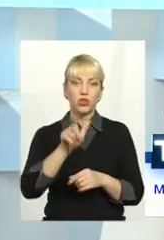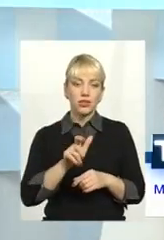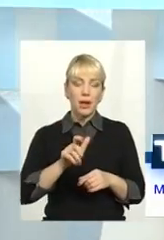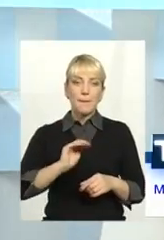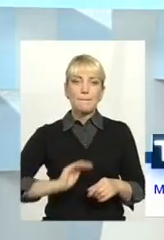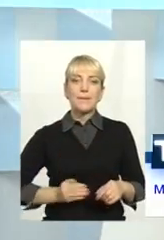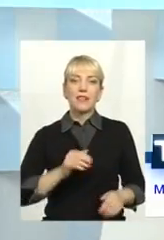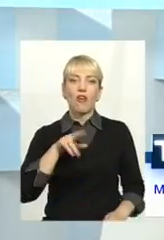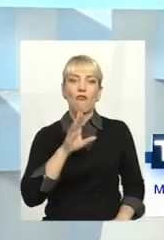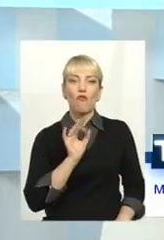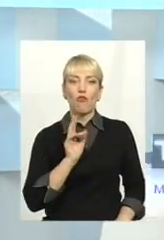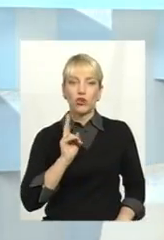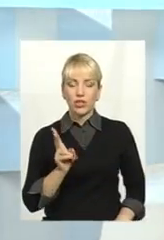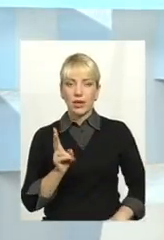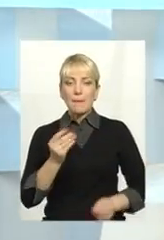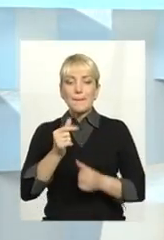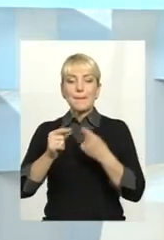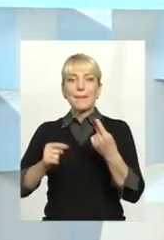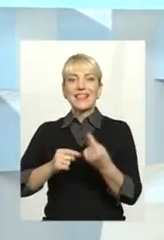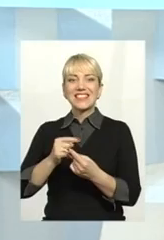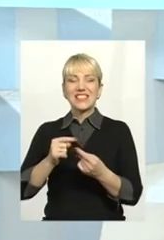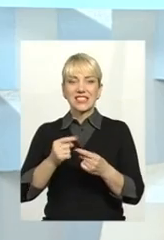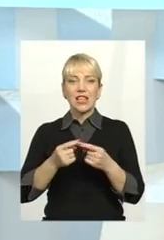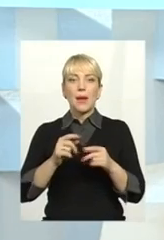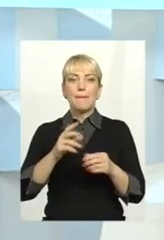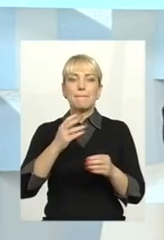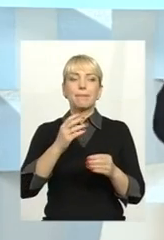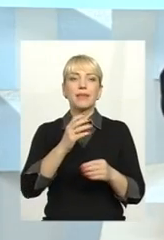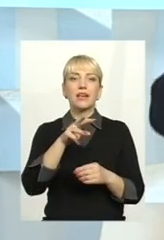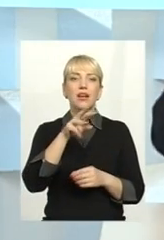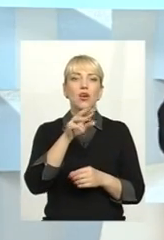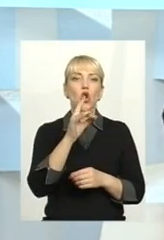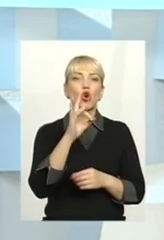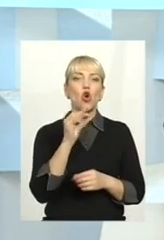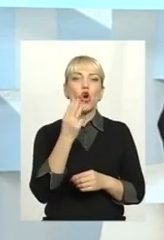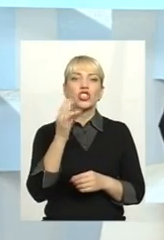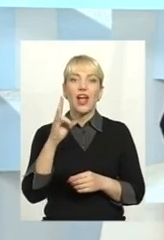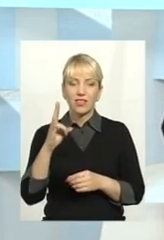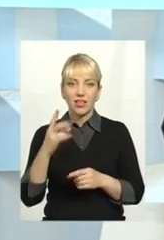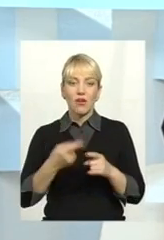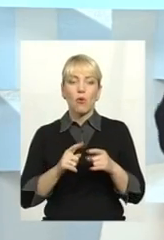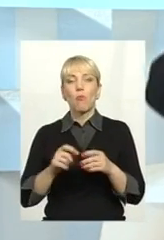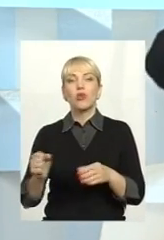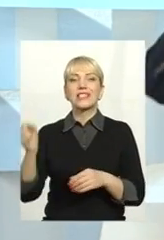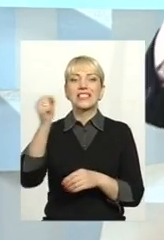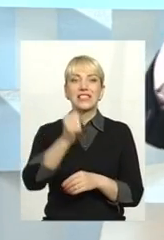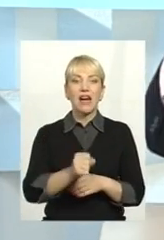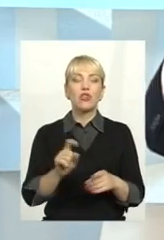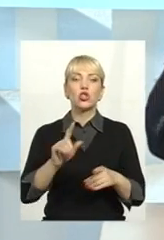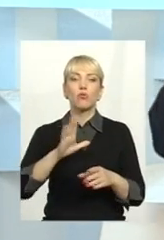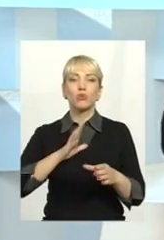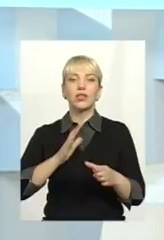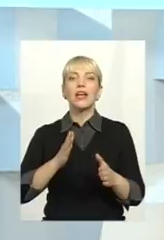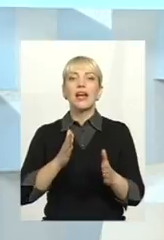бізнес-менеджер компанії Рошен, якого поставив президент, чомусь регулювати і бути арбітром для цього